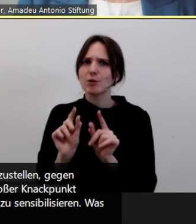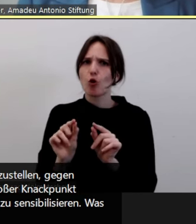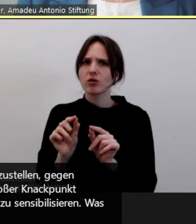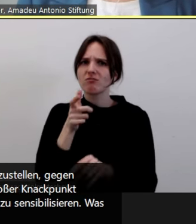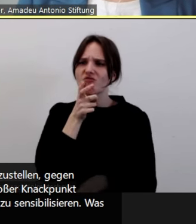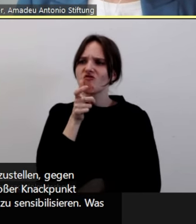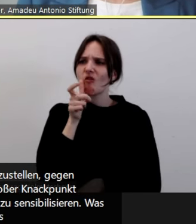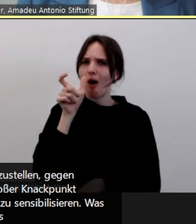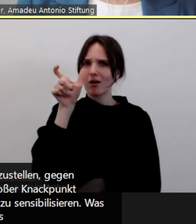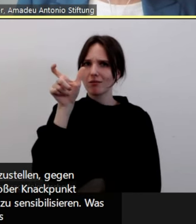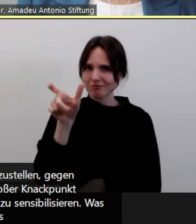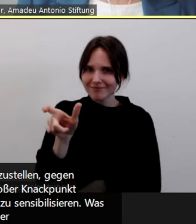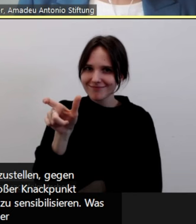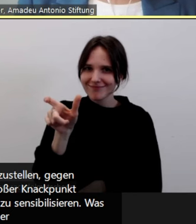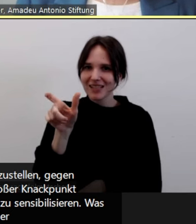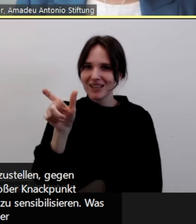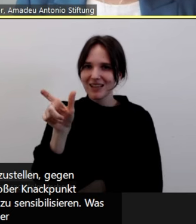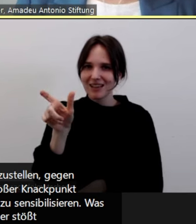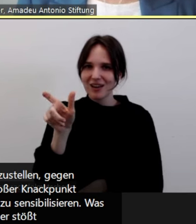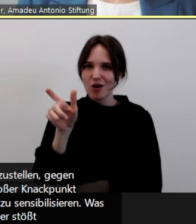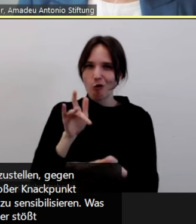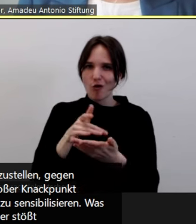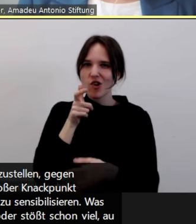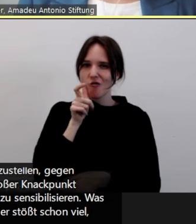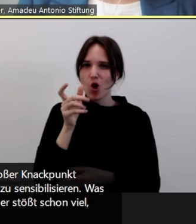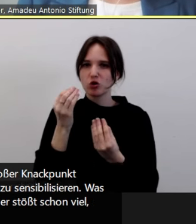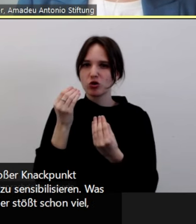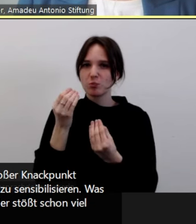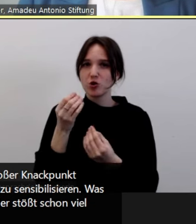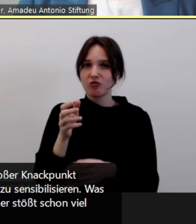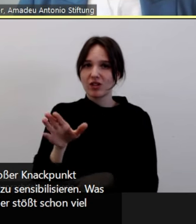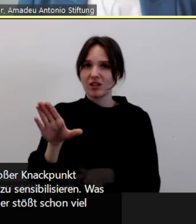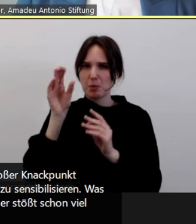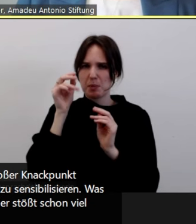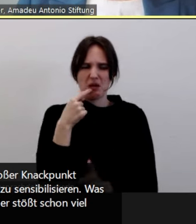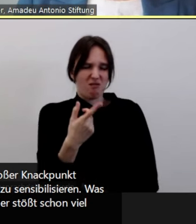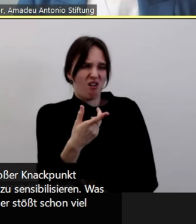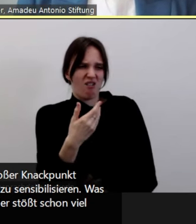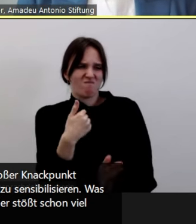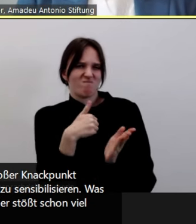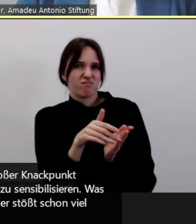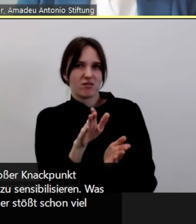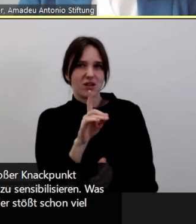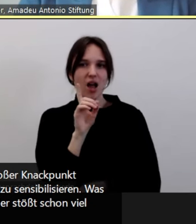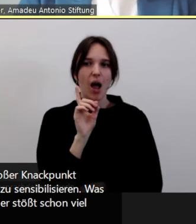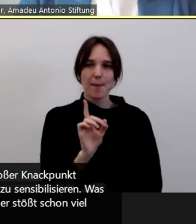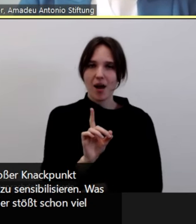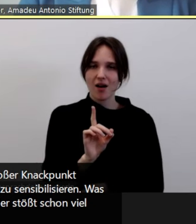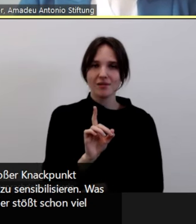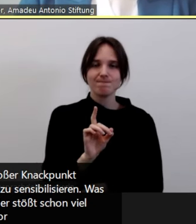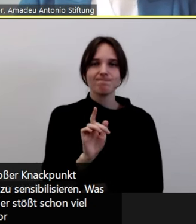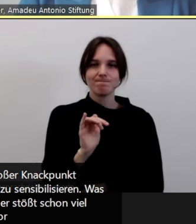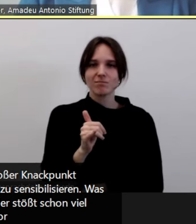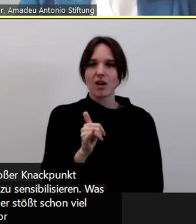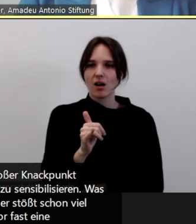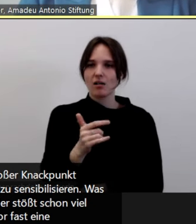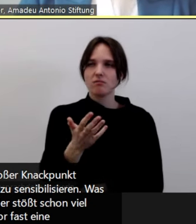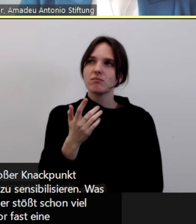stößt schon viel auch auf Abwehr, hat aber Hedwig Dung schon vor